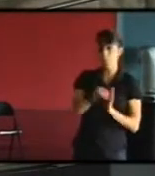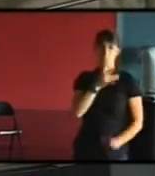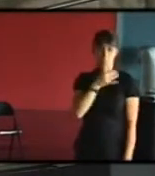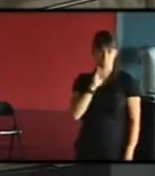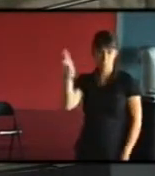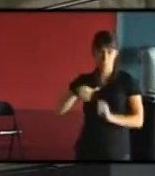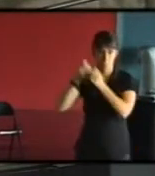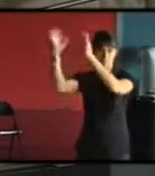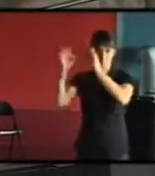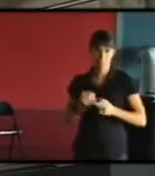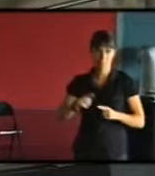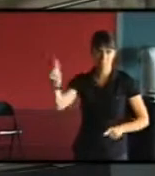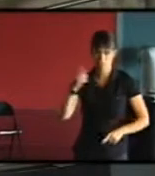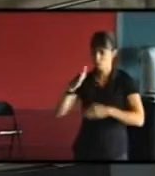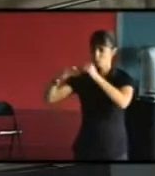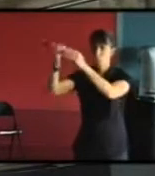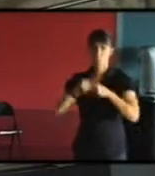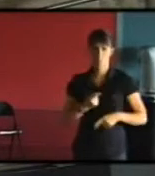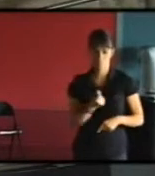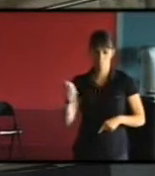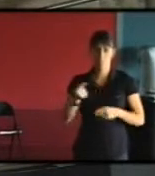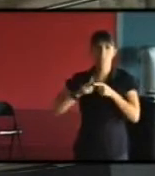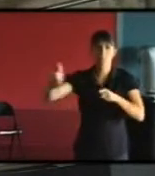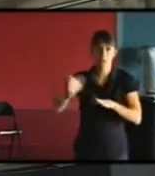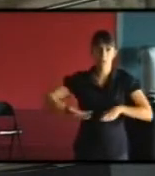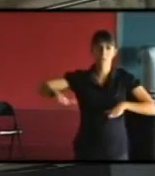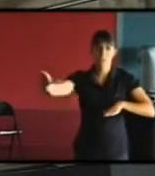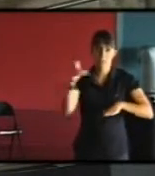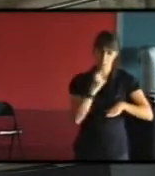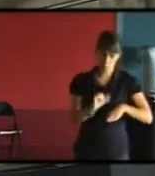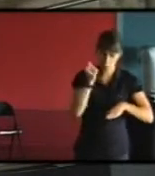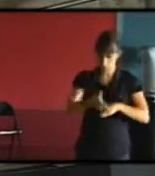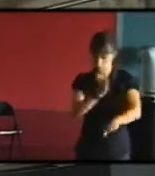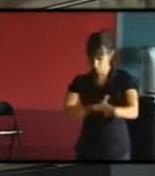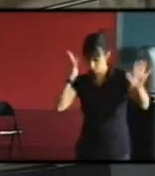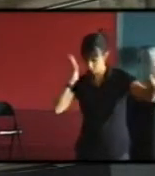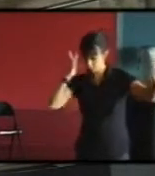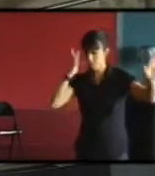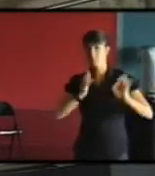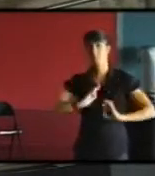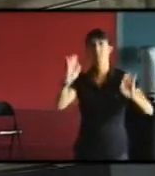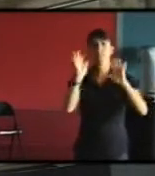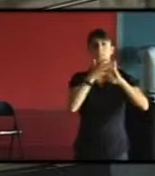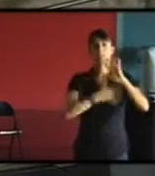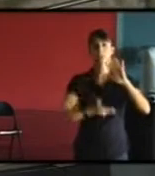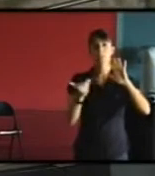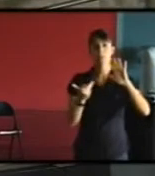construction, donc tout ça, ça va jouer. Et donc nous, ce qu'on fait, c'est vraiment de se positionner relativement en amont sur ces parties de recherche.